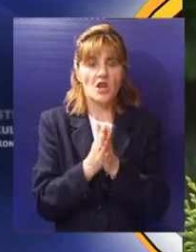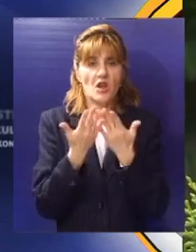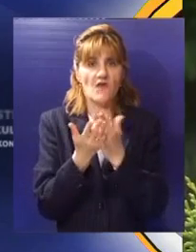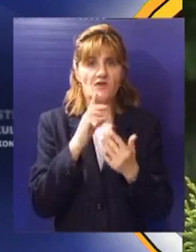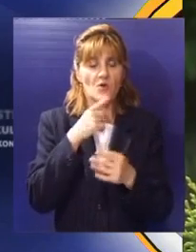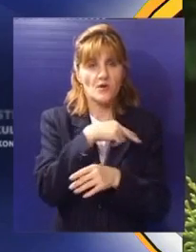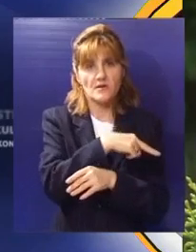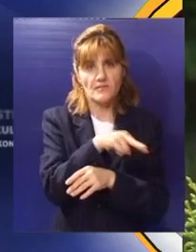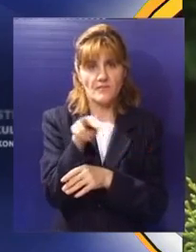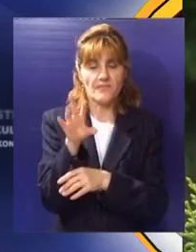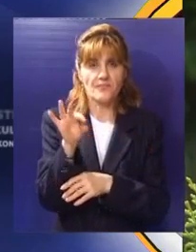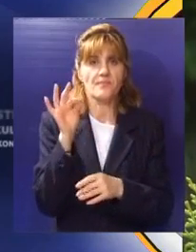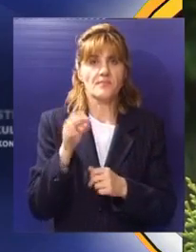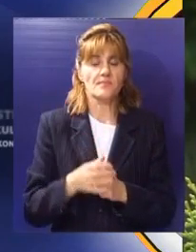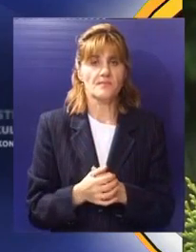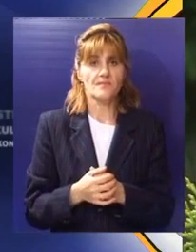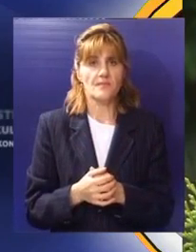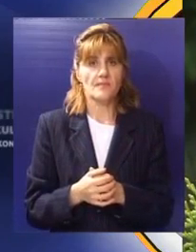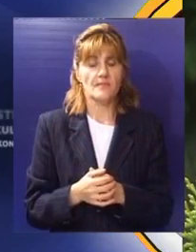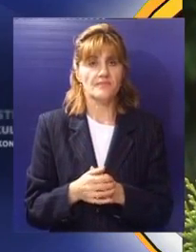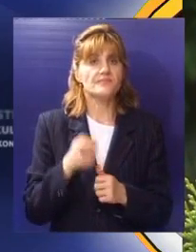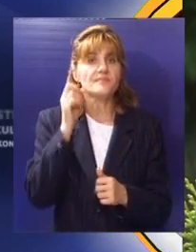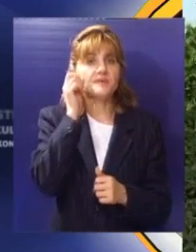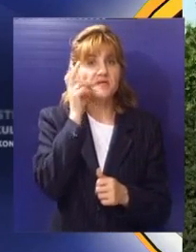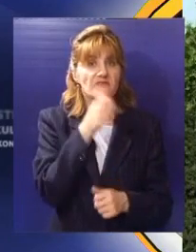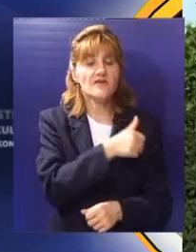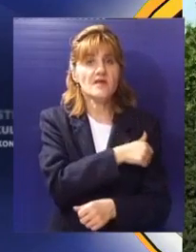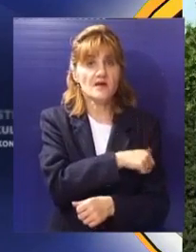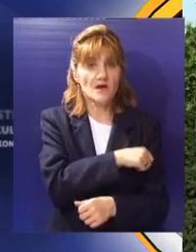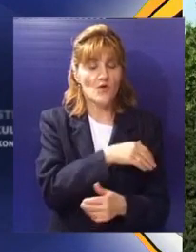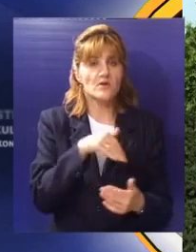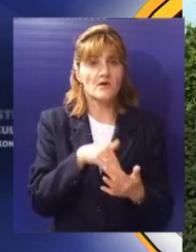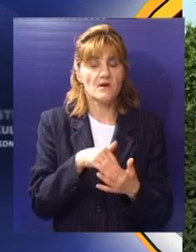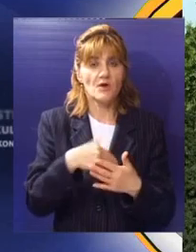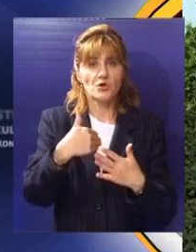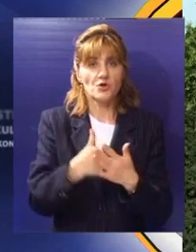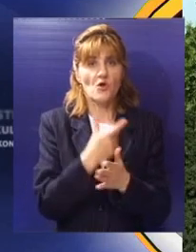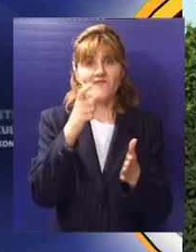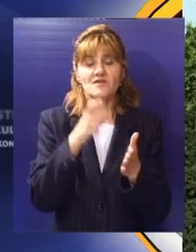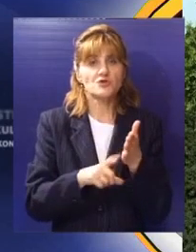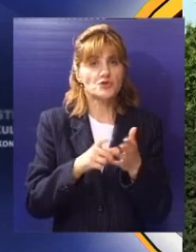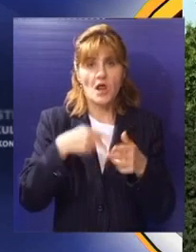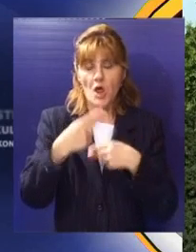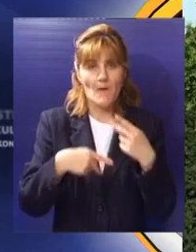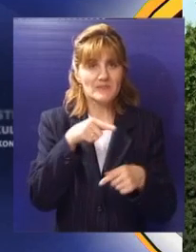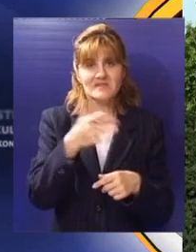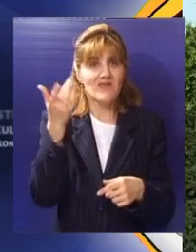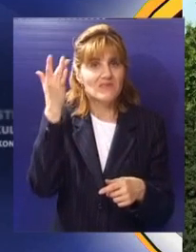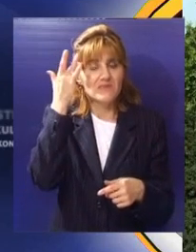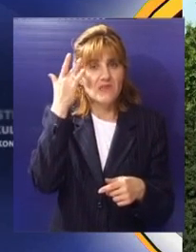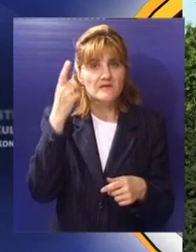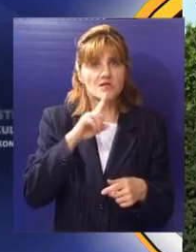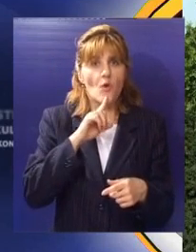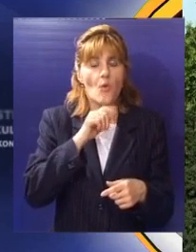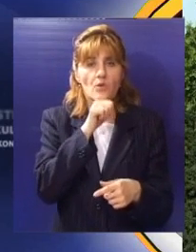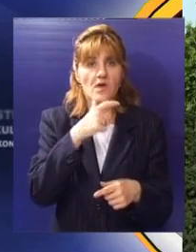novinara koji prate ekologiju. Da se taj naš žiri svake godine nanovo formira nijedan član žirija ne zna ko